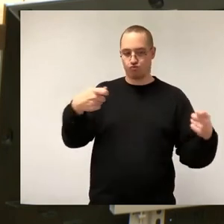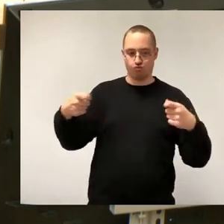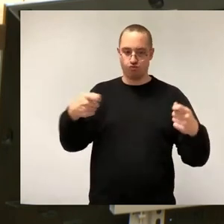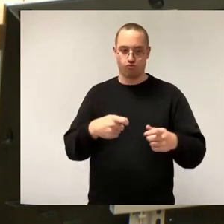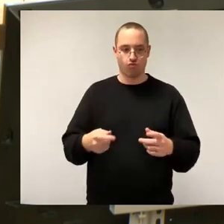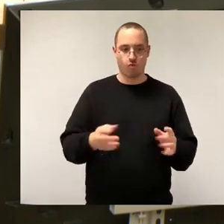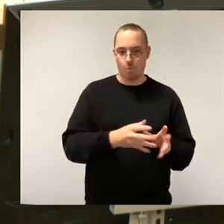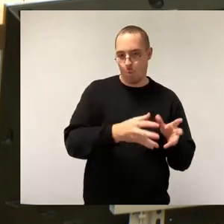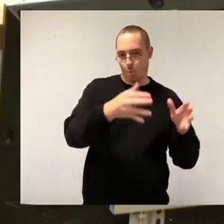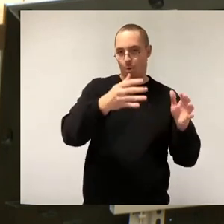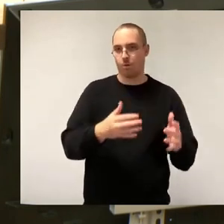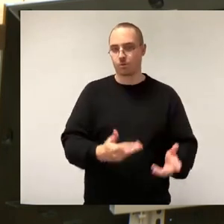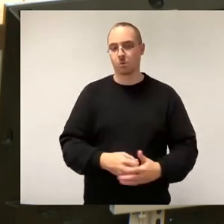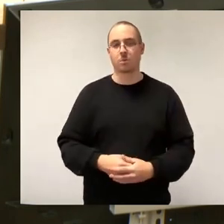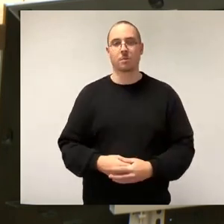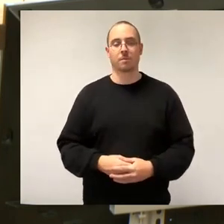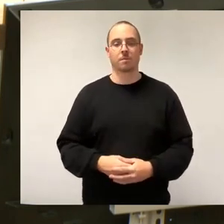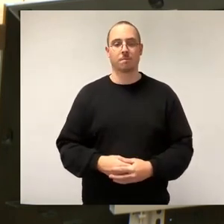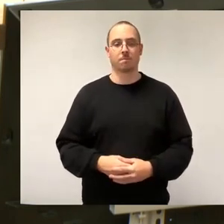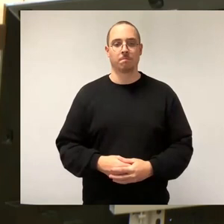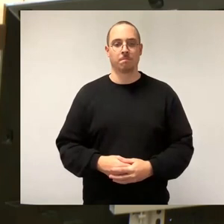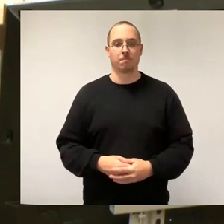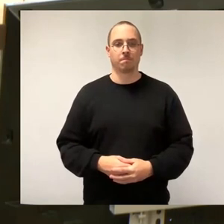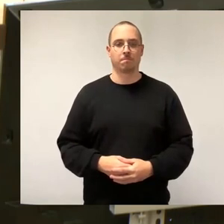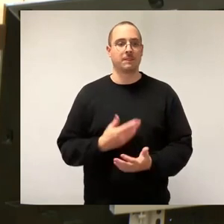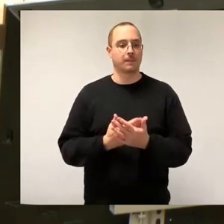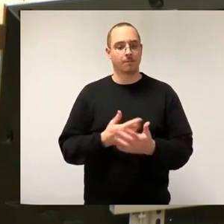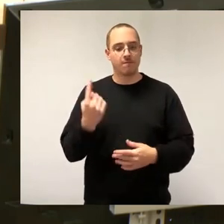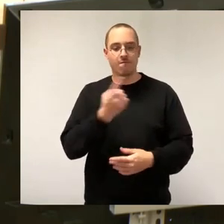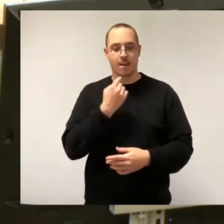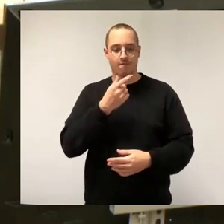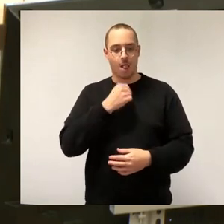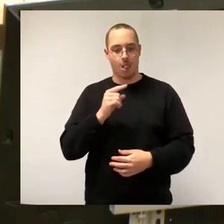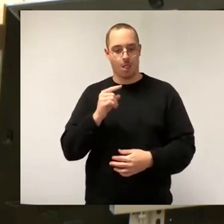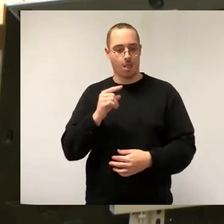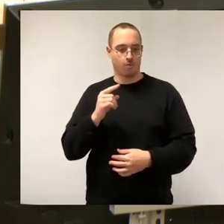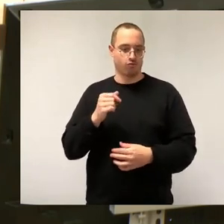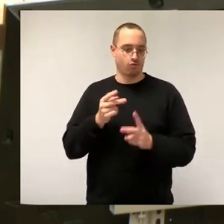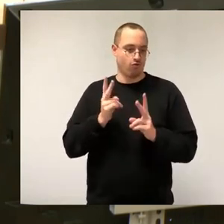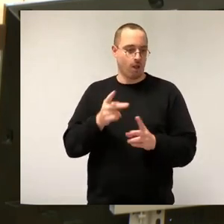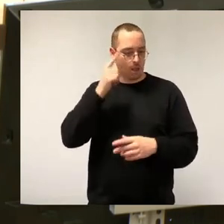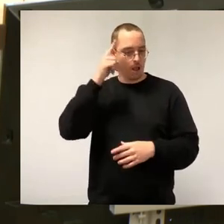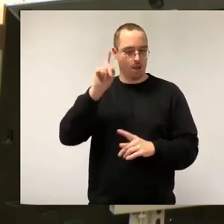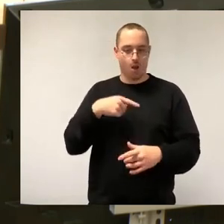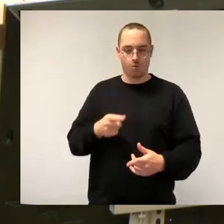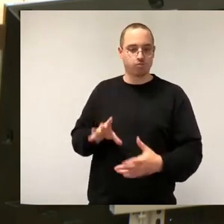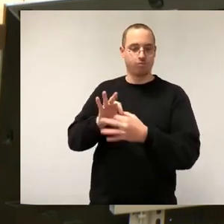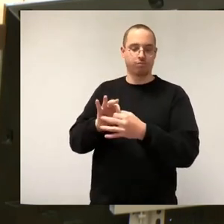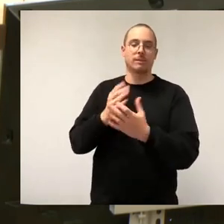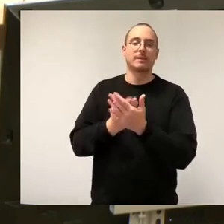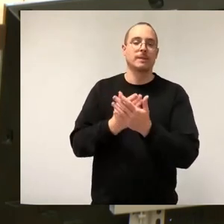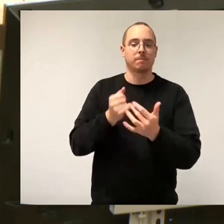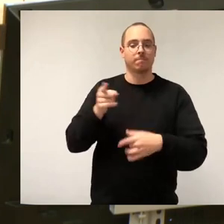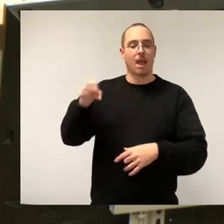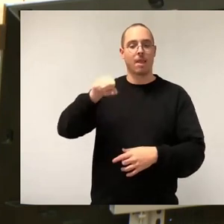auch weiterhin als zuverlässige Partner an ihrer Seite. Wir werden dem SPD-Antrag und auch dem CDU-Antrag soweit zustimmen. Für den FDP-Antrag